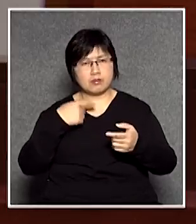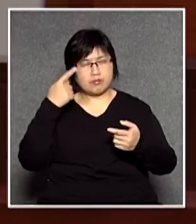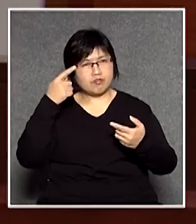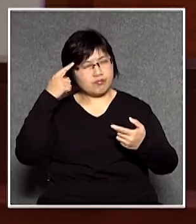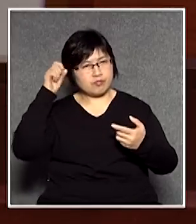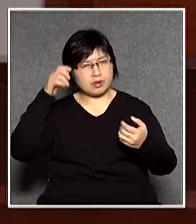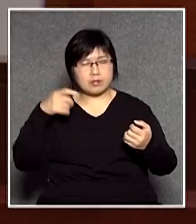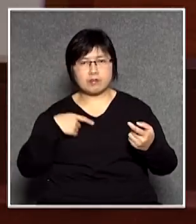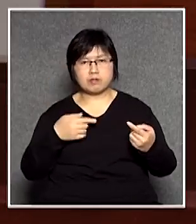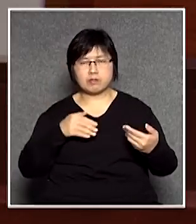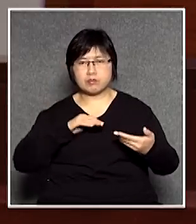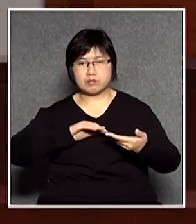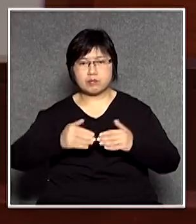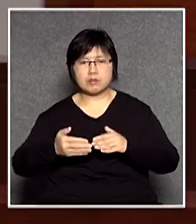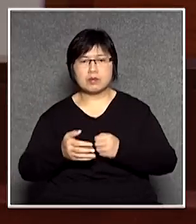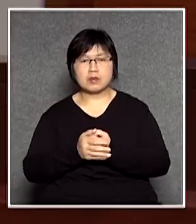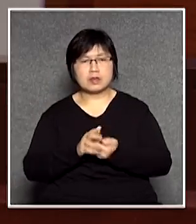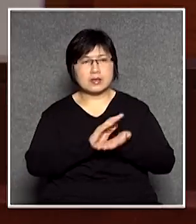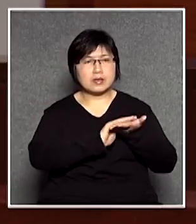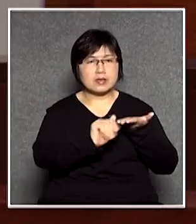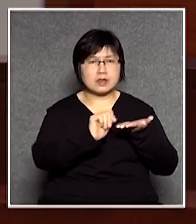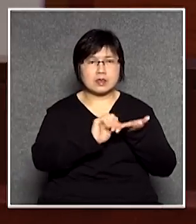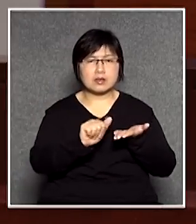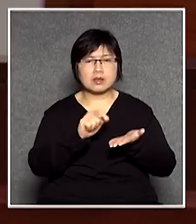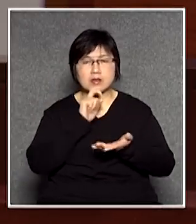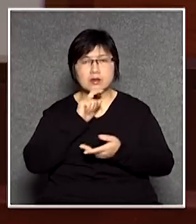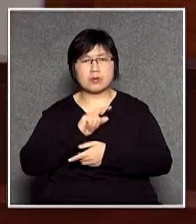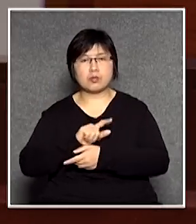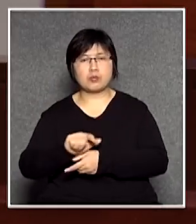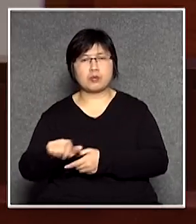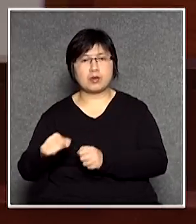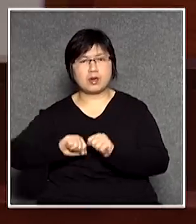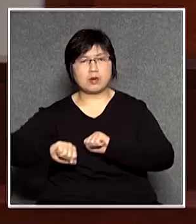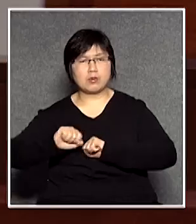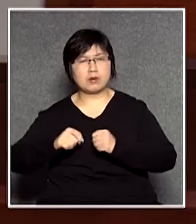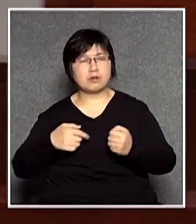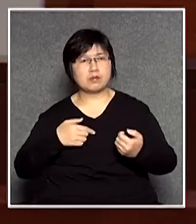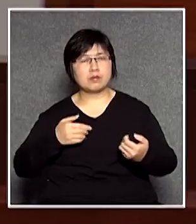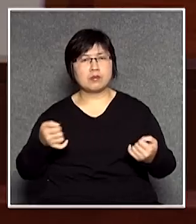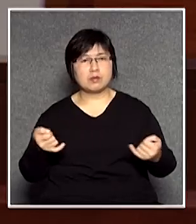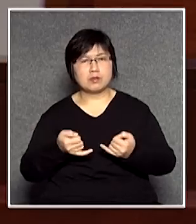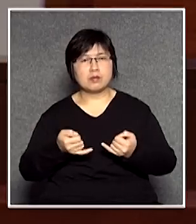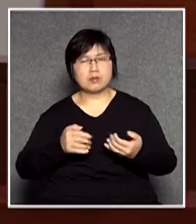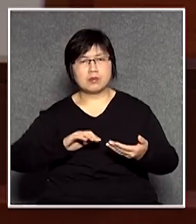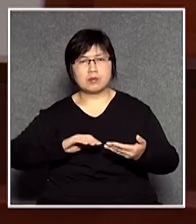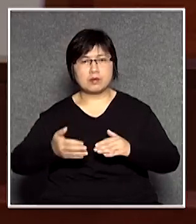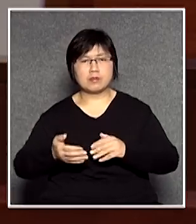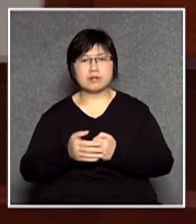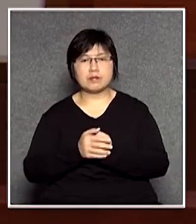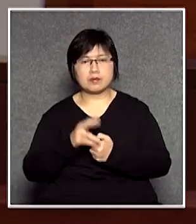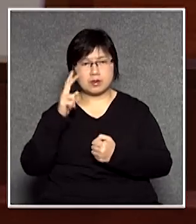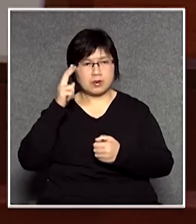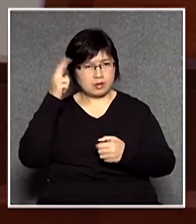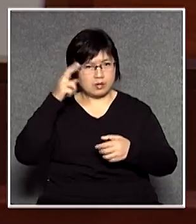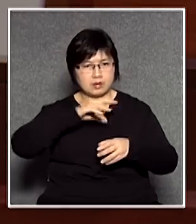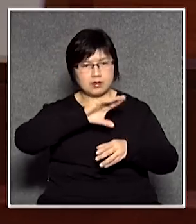潔淨往往是處於那些所謂失序污衛行為的對立面所以是通常會歸類成